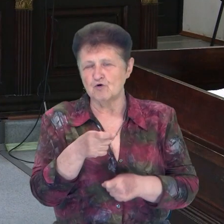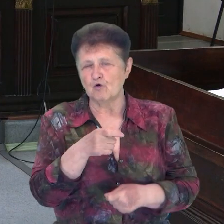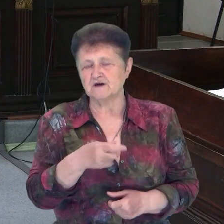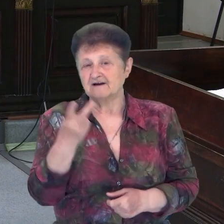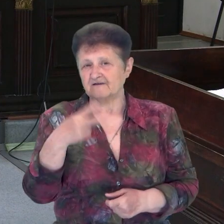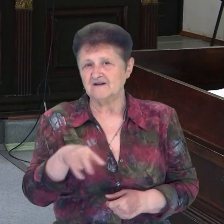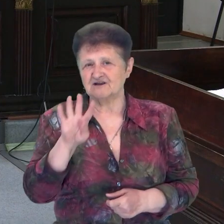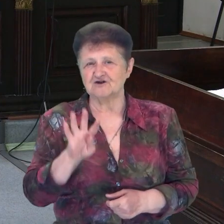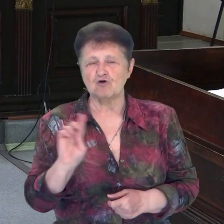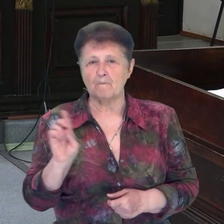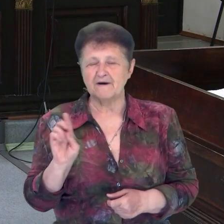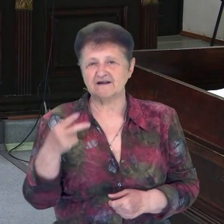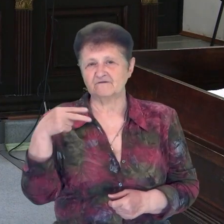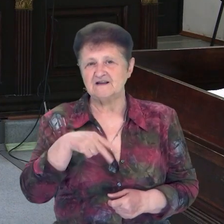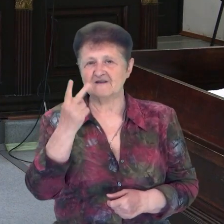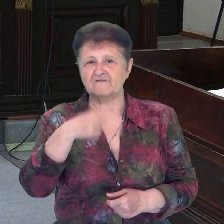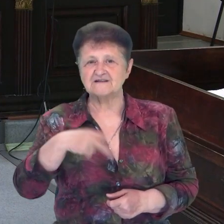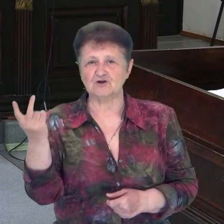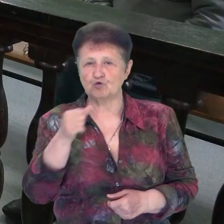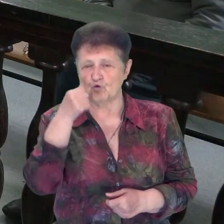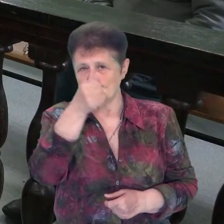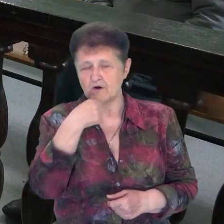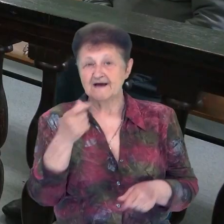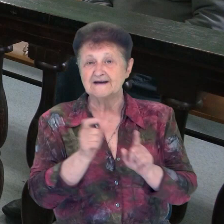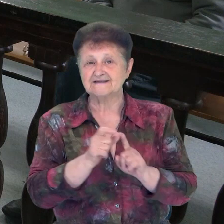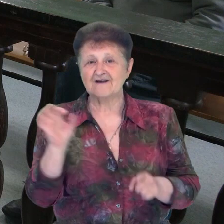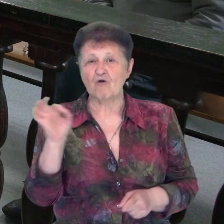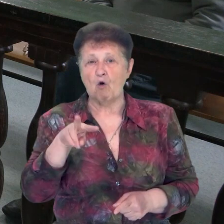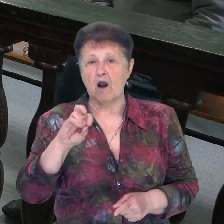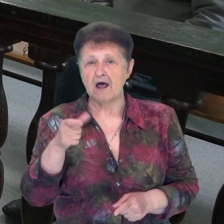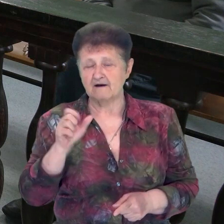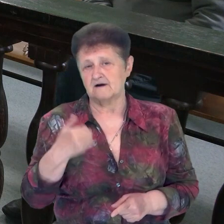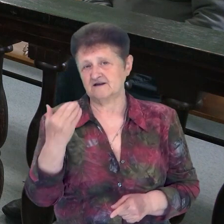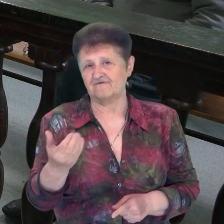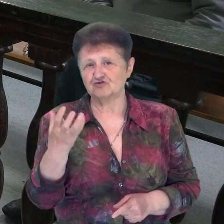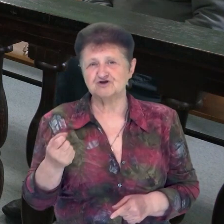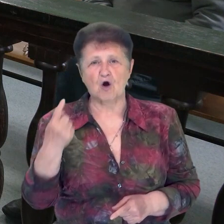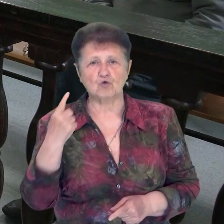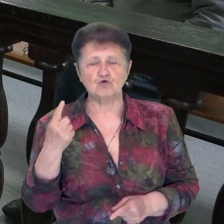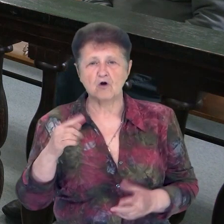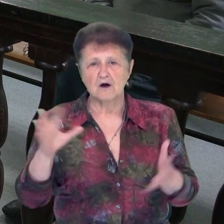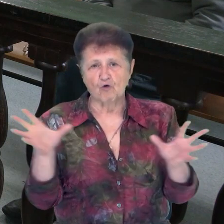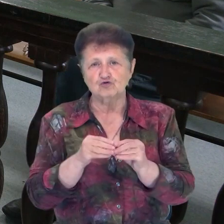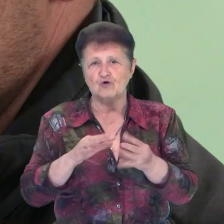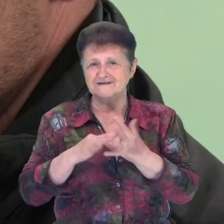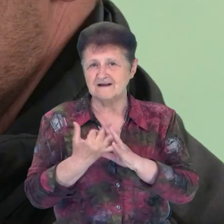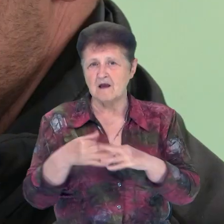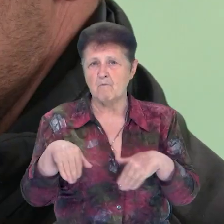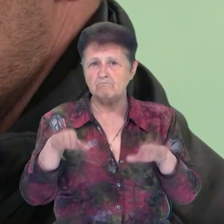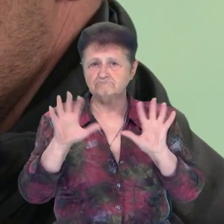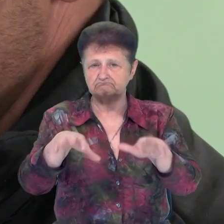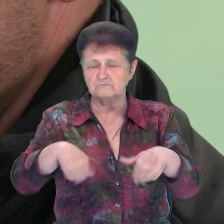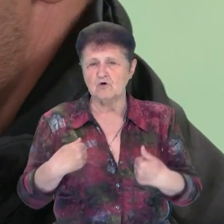24 березня 2022 року, зі слів Олега Парасюка, його та ще одного однесельчанина полонили